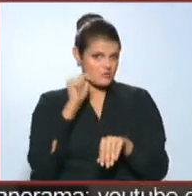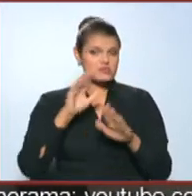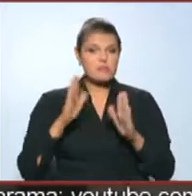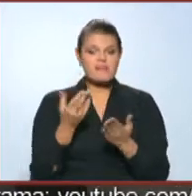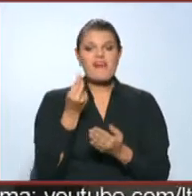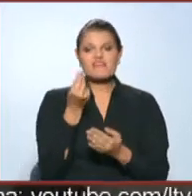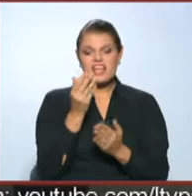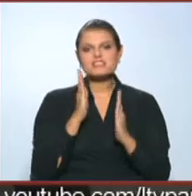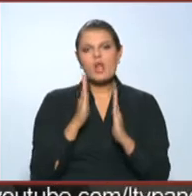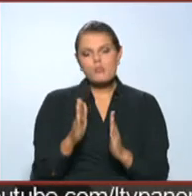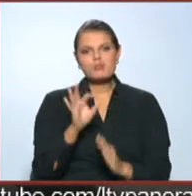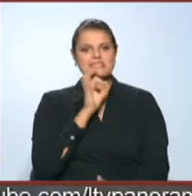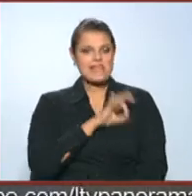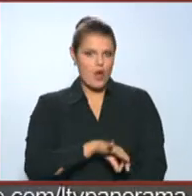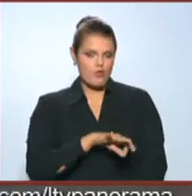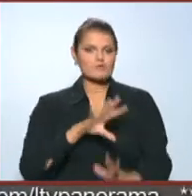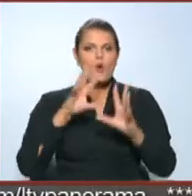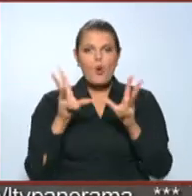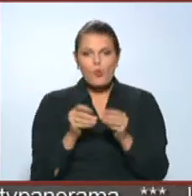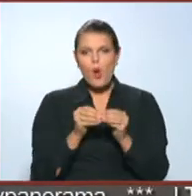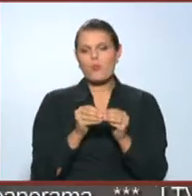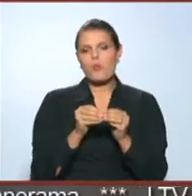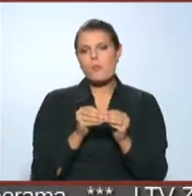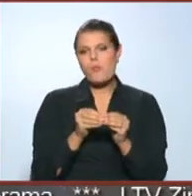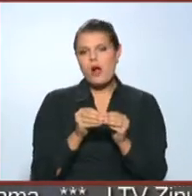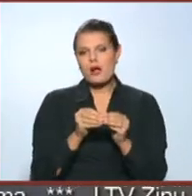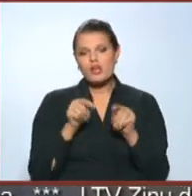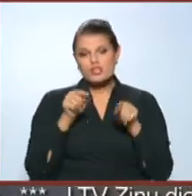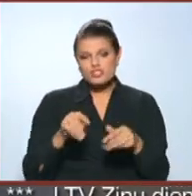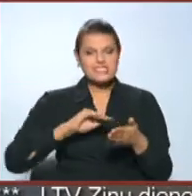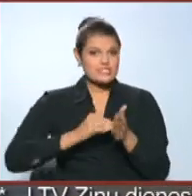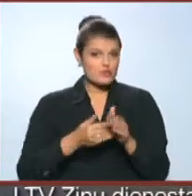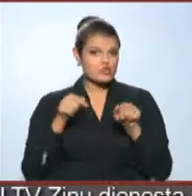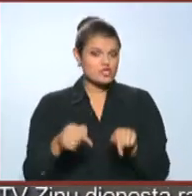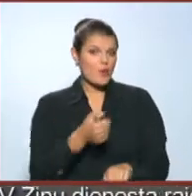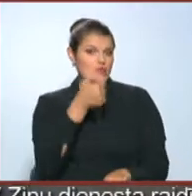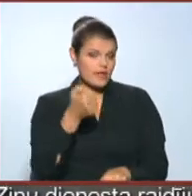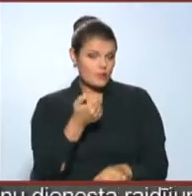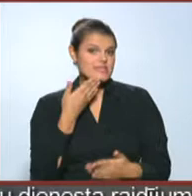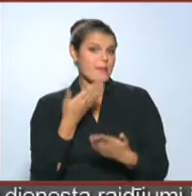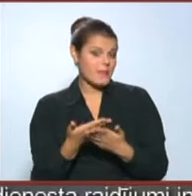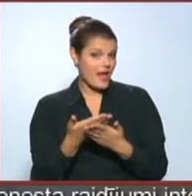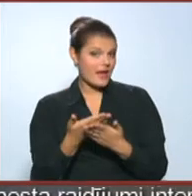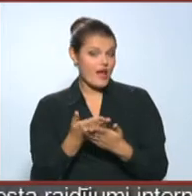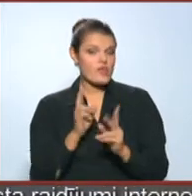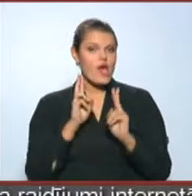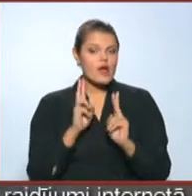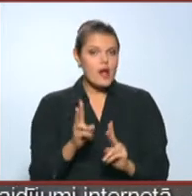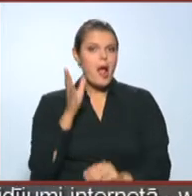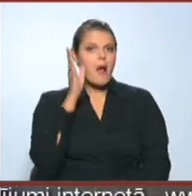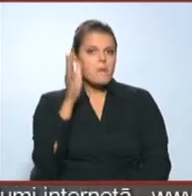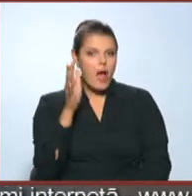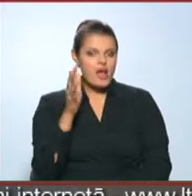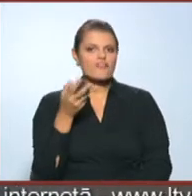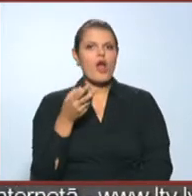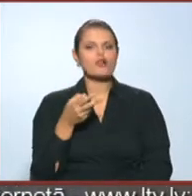bet finansiāli būšot iegūms. Kopumā šī situācija šajos gados pierāda, ka pārvaužu